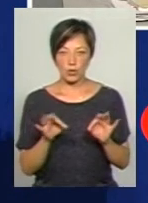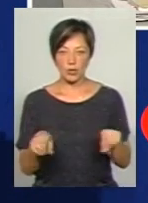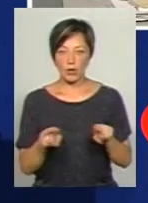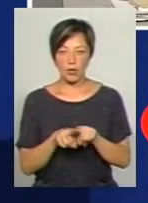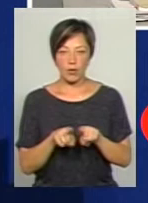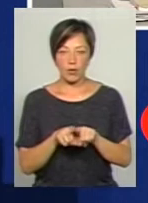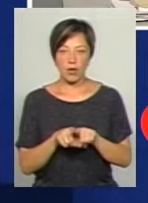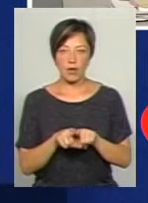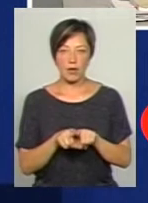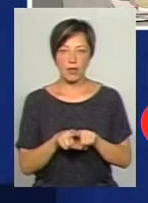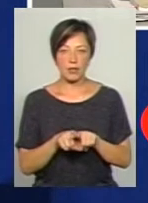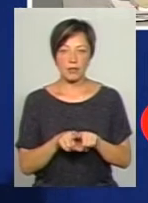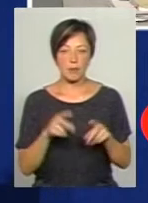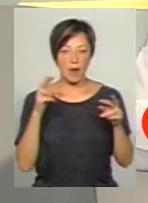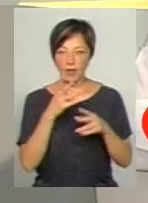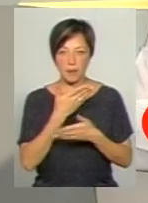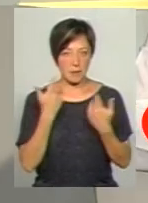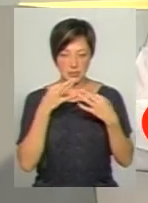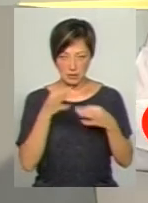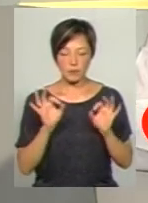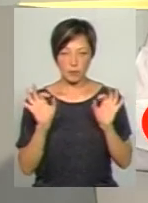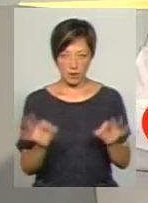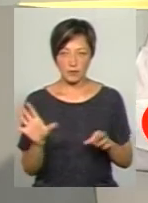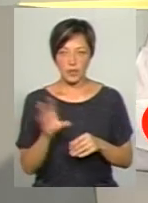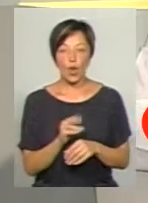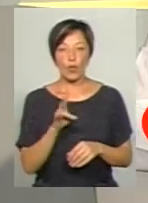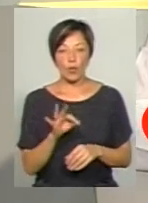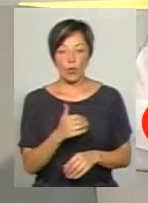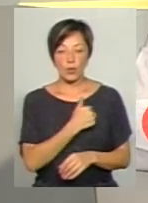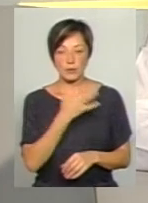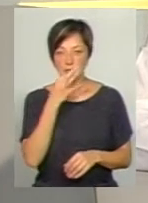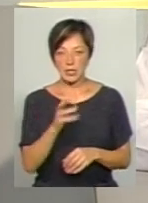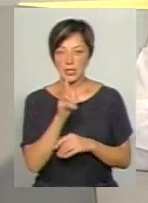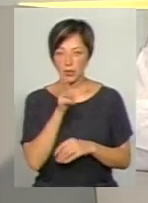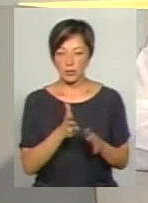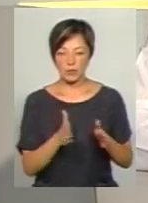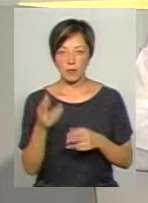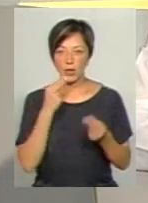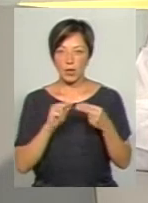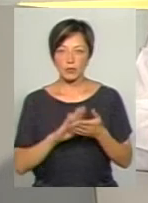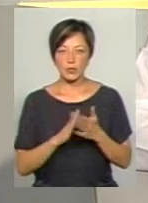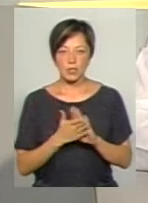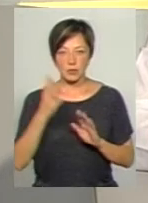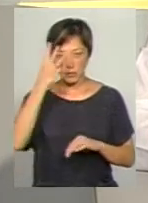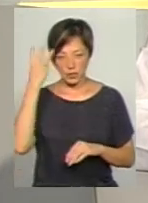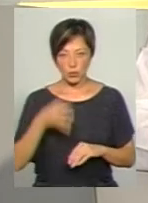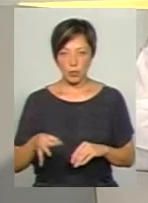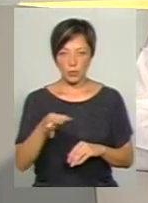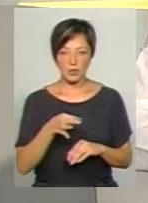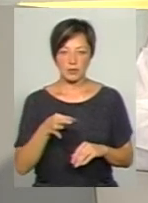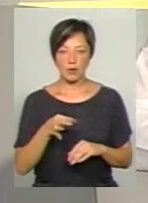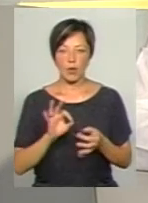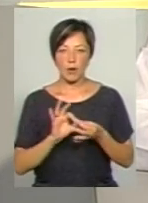що не відповідає дійсності, не сказали. Але хотів би сказати, що ми вже третій рік покращуємо позиції Хмельницької області в